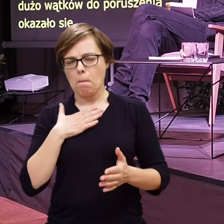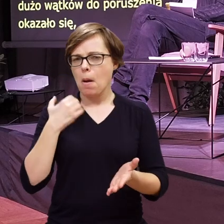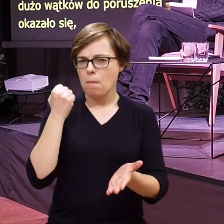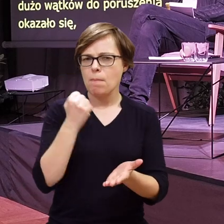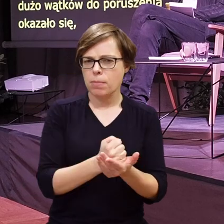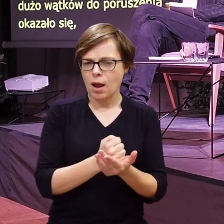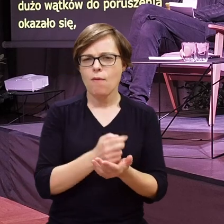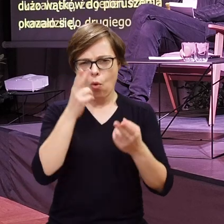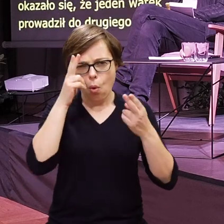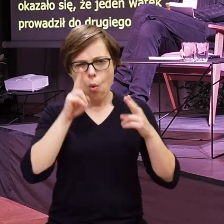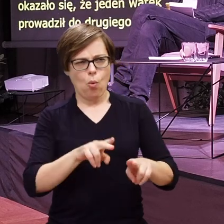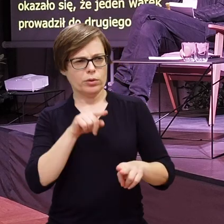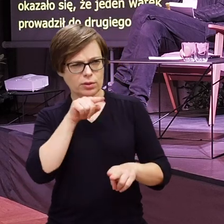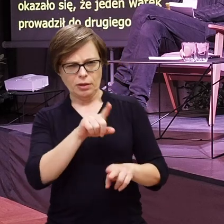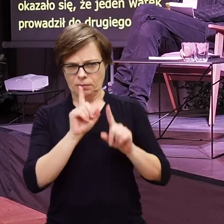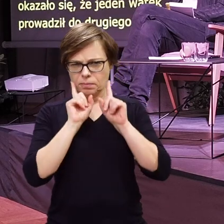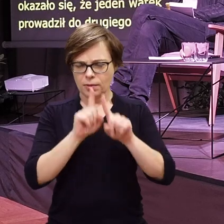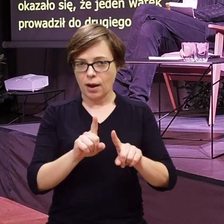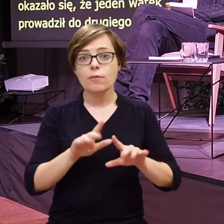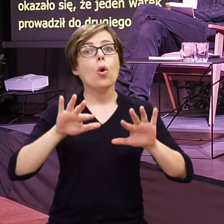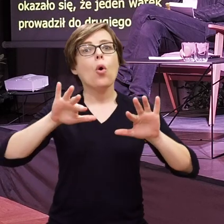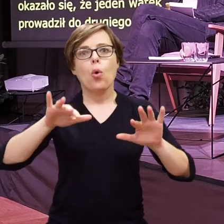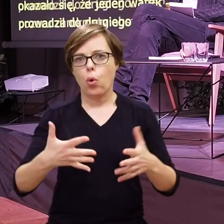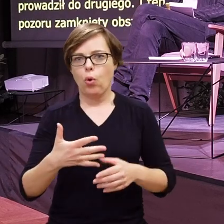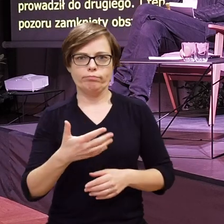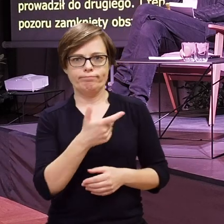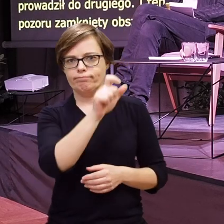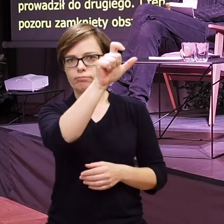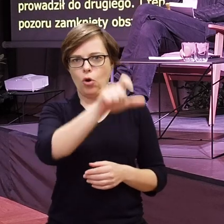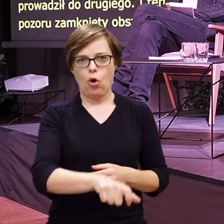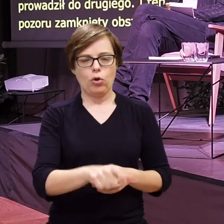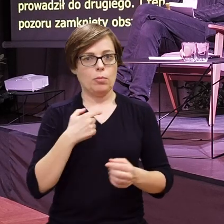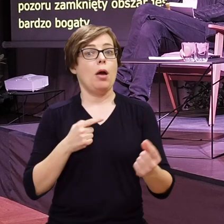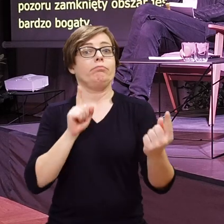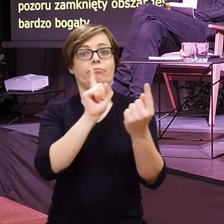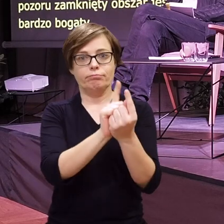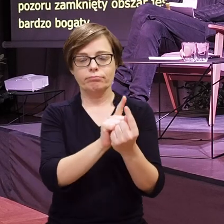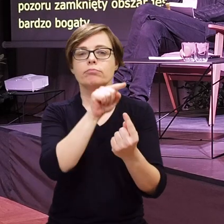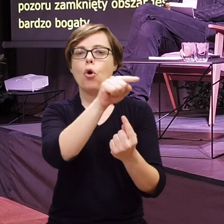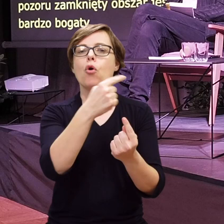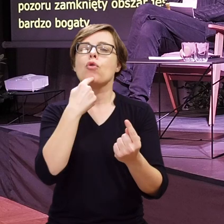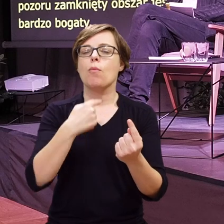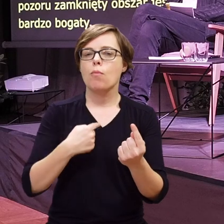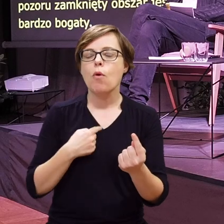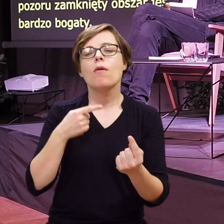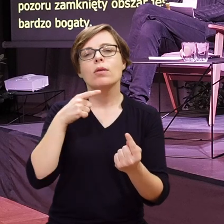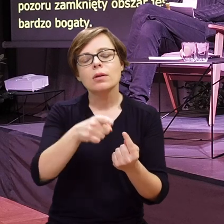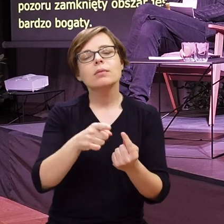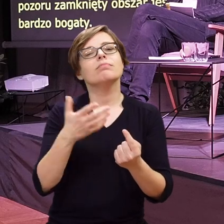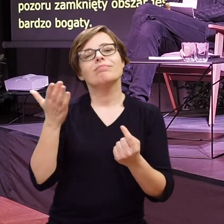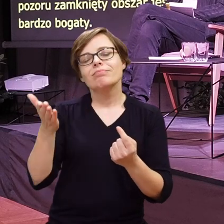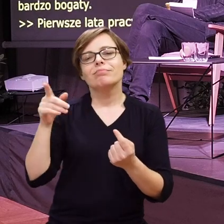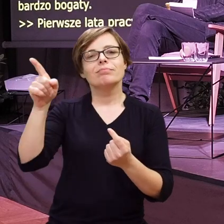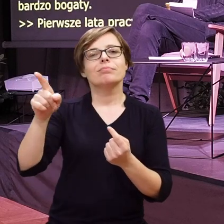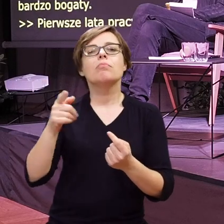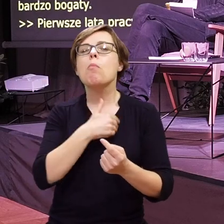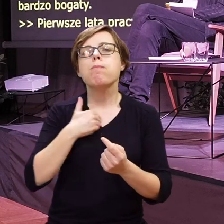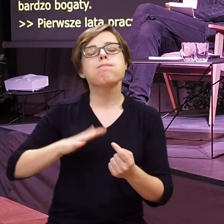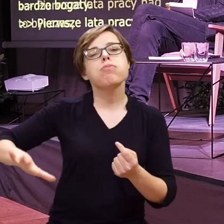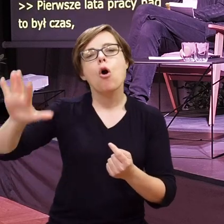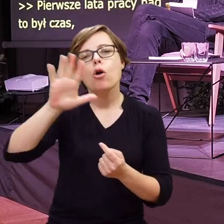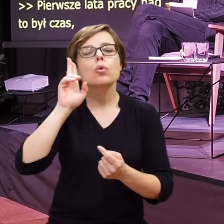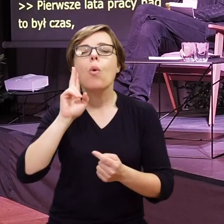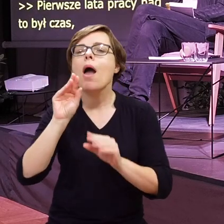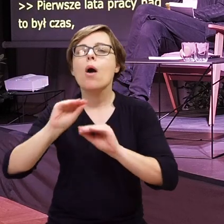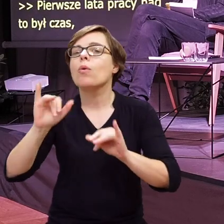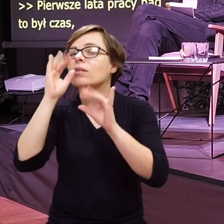sobie prawo do tego, żeby uznać, że tak naprawdę jest. To znaczy spotykałam się z jedną osobą i ona mówiła, że związku z tym, jak wygląda edukacja